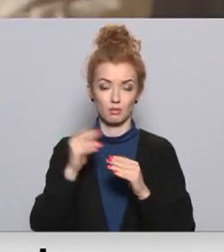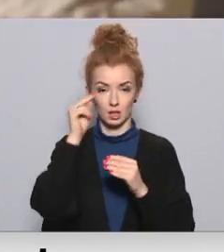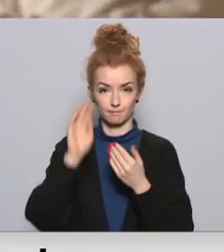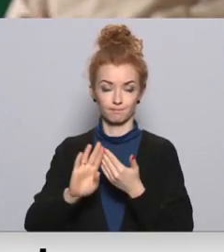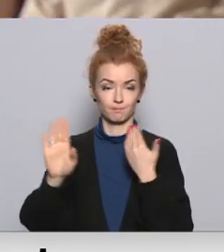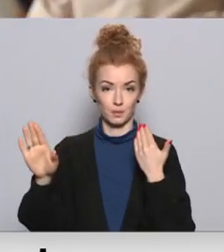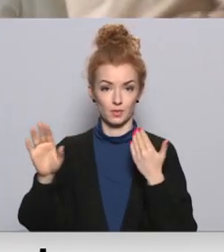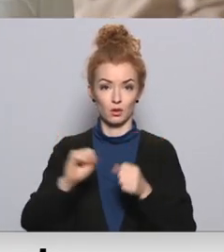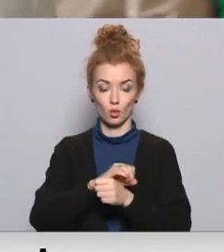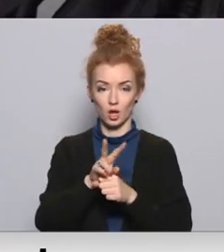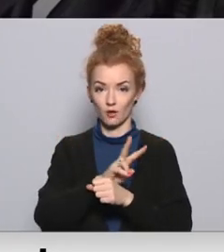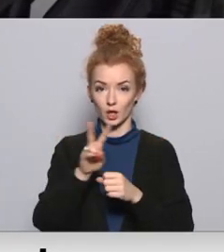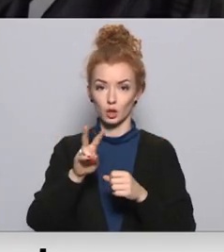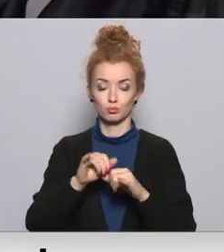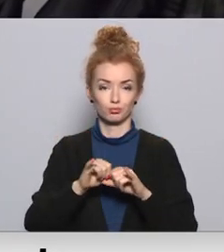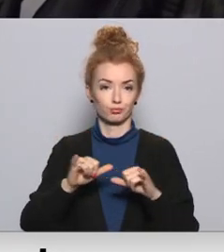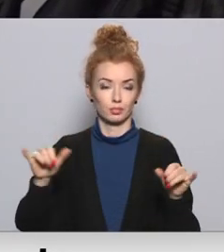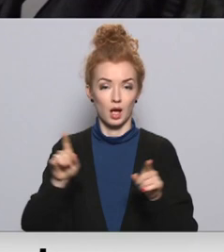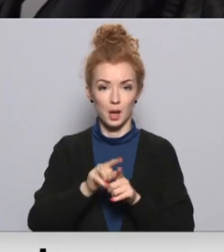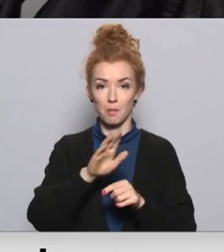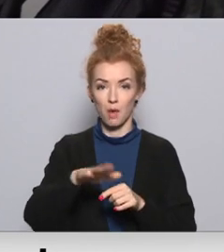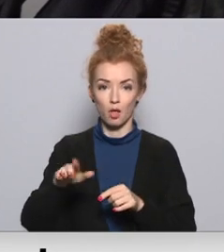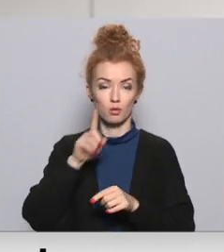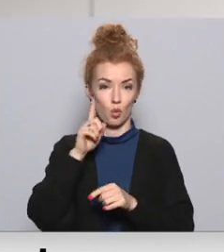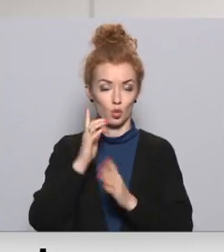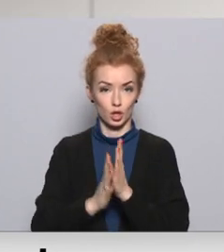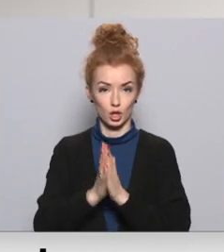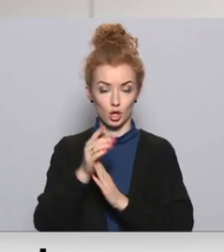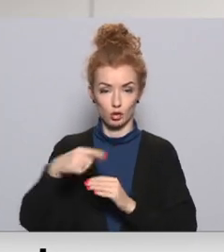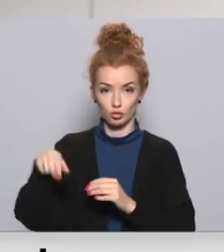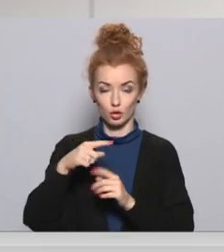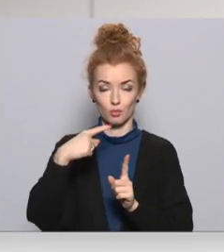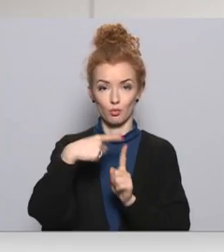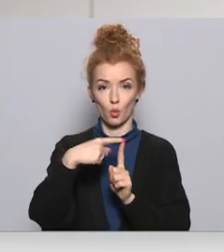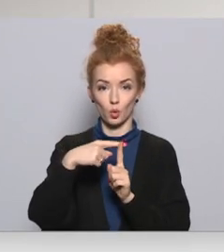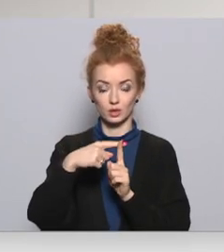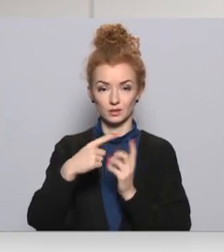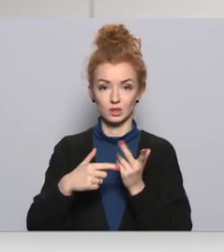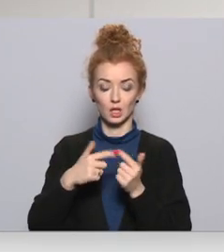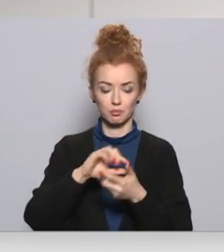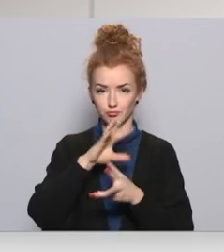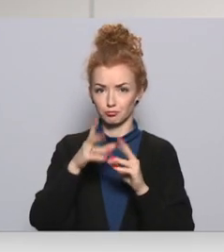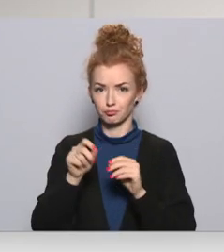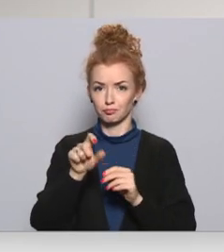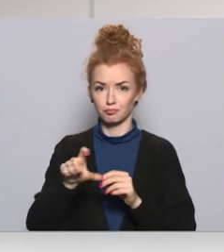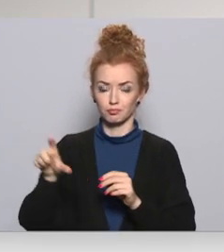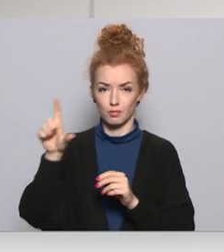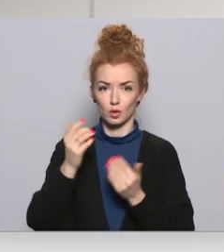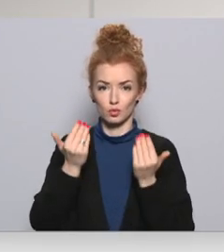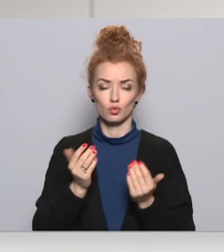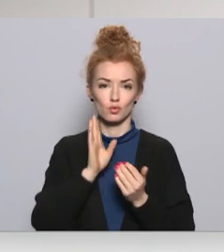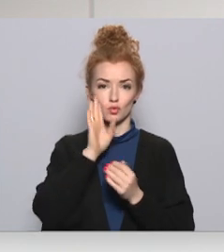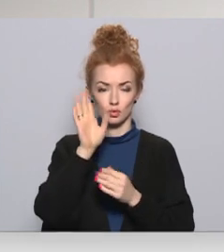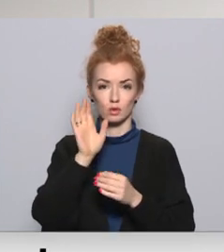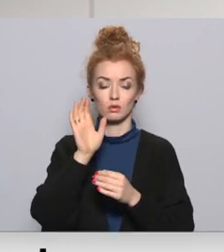Vīrus izplatības strauji turpinās arī bērnu un jauniešu vidū. Pozitīvo gadījumu daudzums kāp, mēs šorīt aizsūtījām 80.